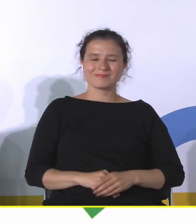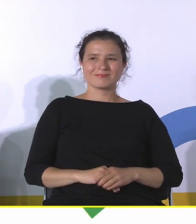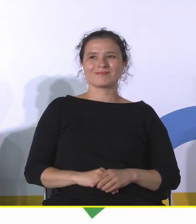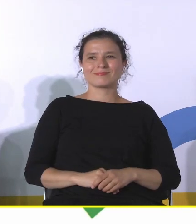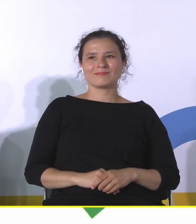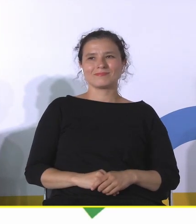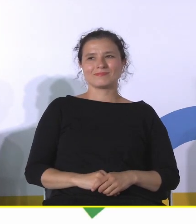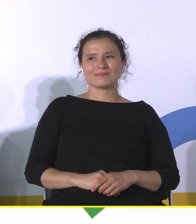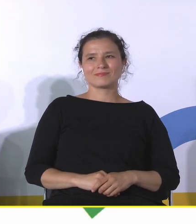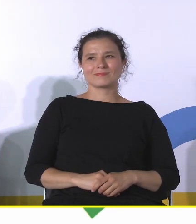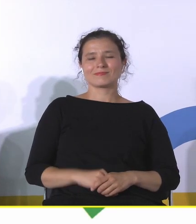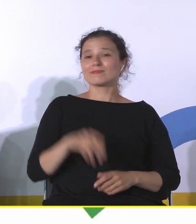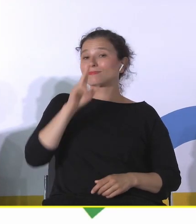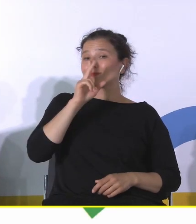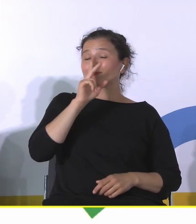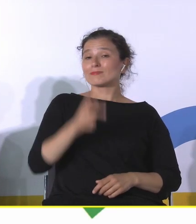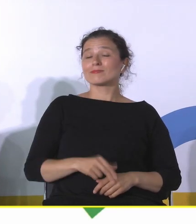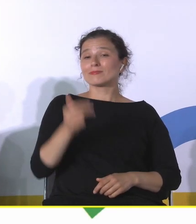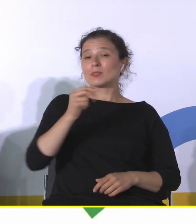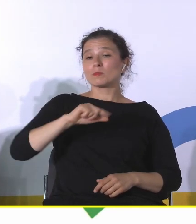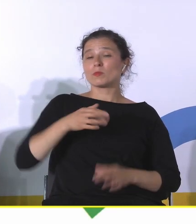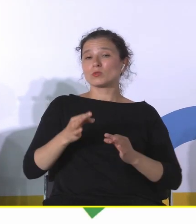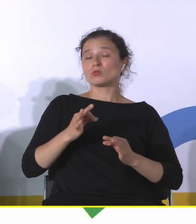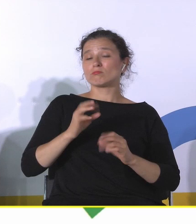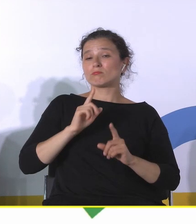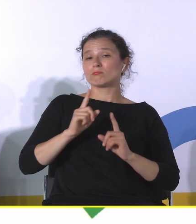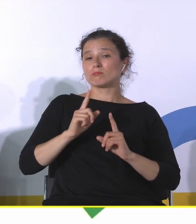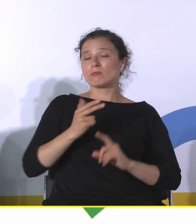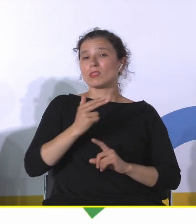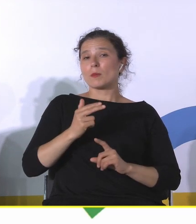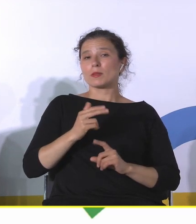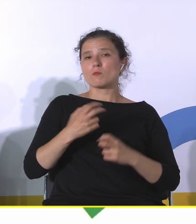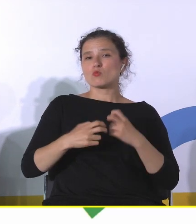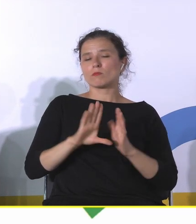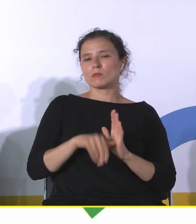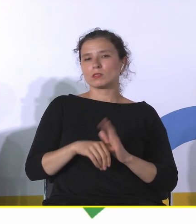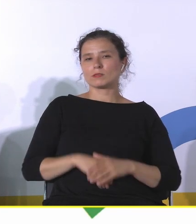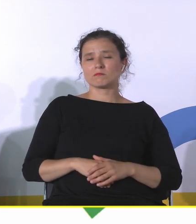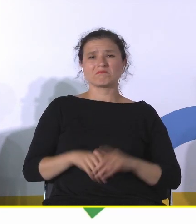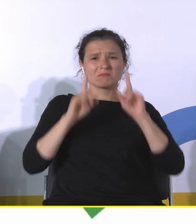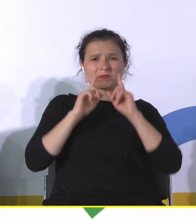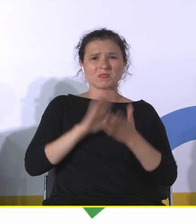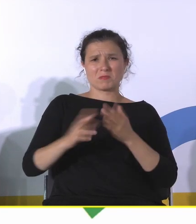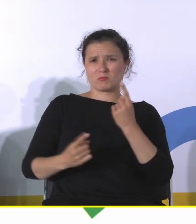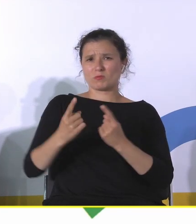Proszę zobaczyć tak, że temat, o którym dzisiaj rozmawiamy, o problemach miejskich, tak naprawdę bez przemysłu by nie było tematu.